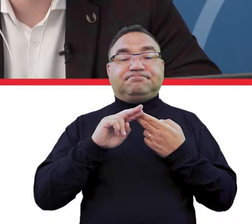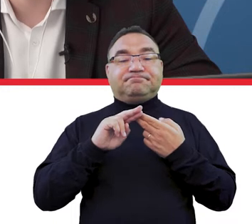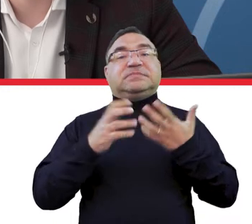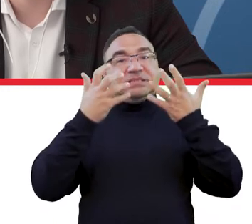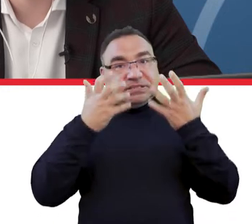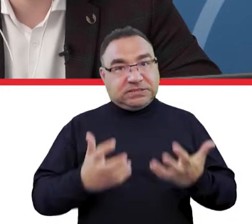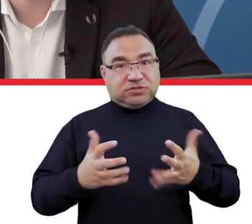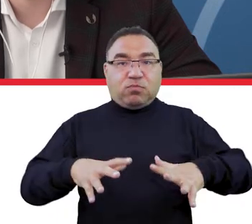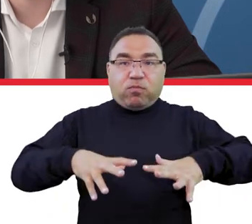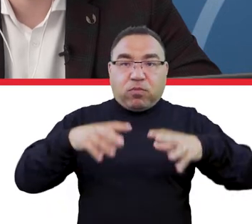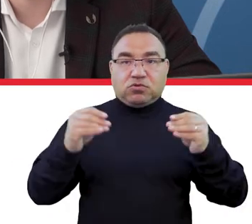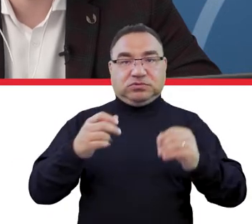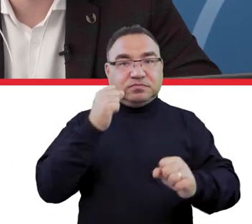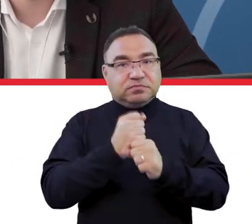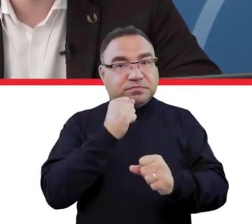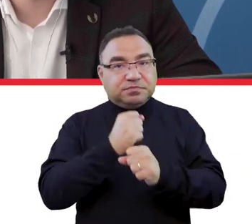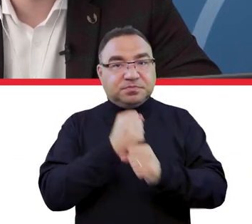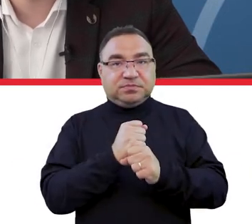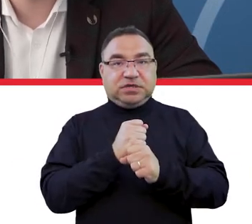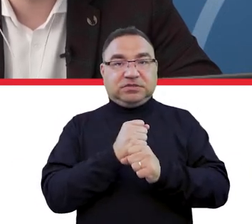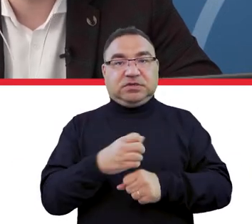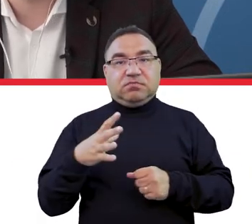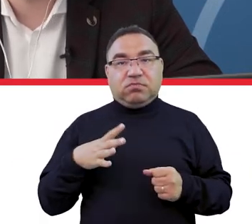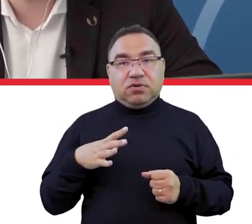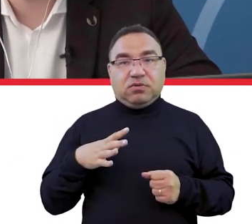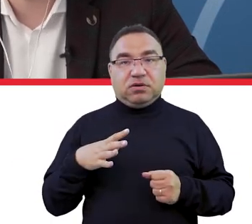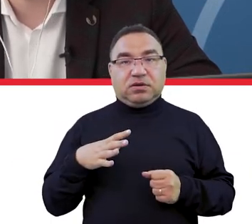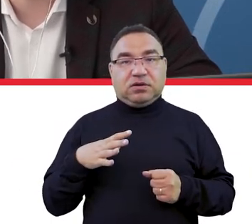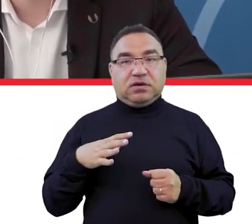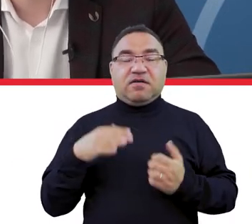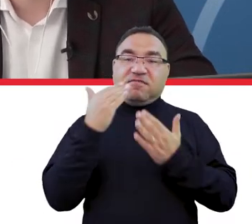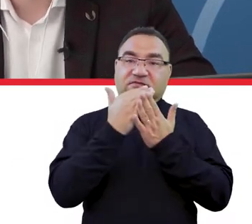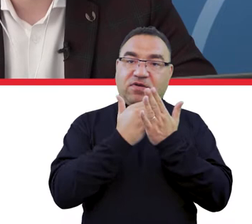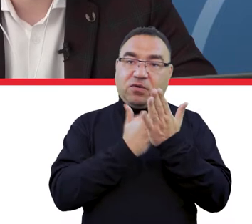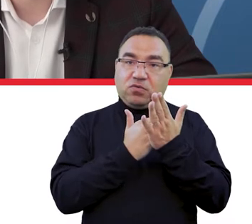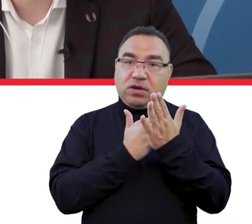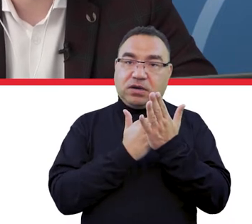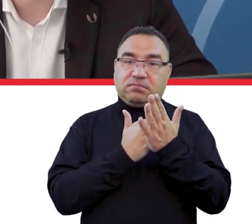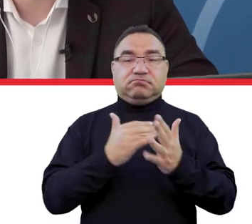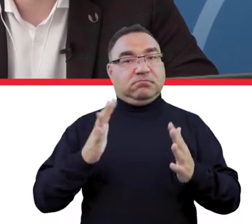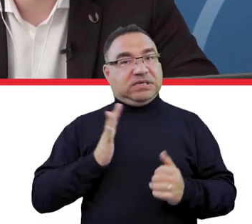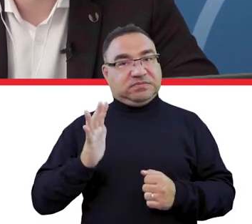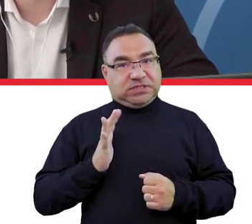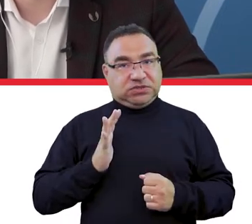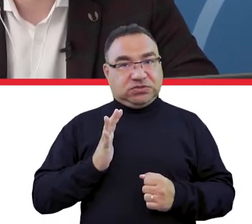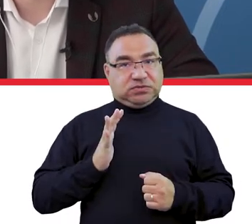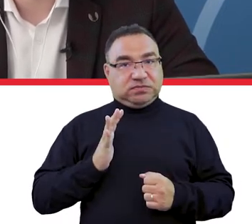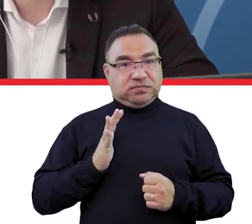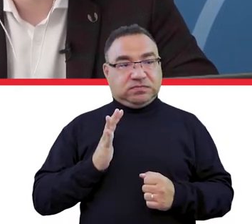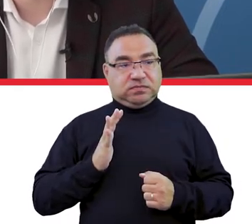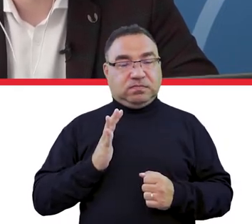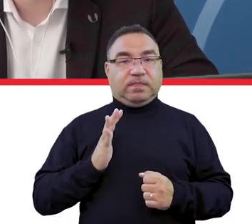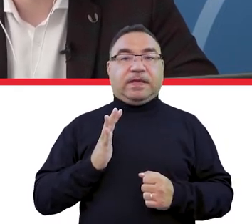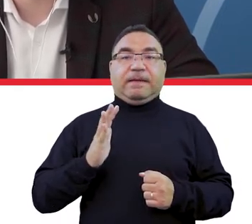osobiście, żeby ten początek roku i cała praca odbywała się w warunkach bezpiecznych.